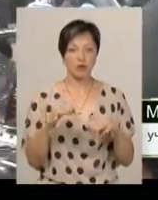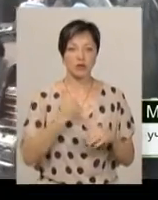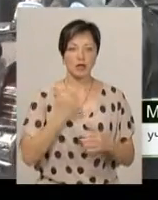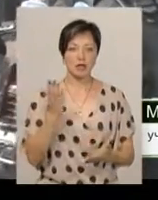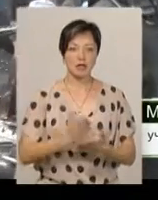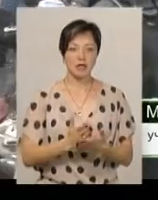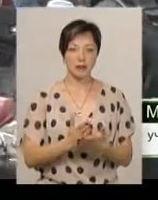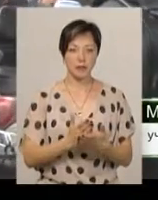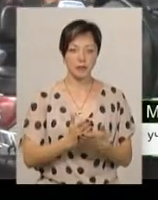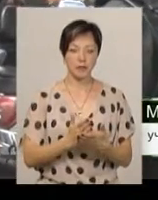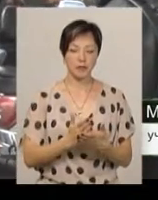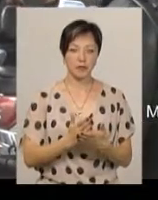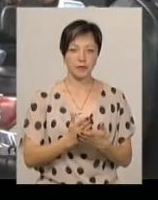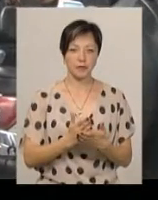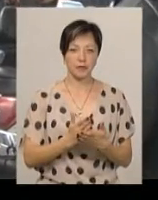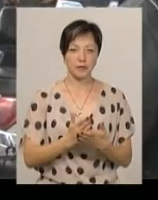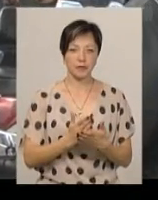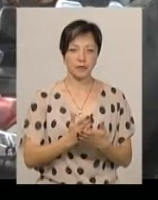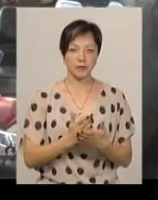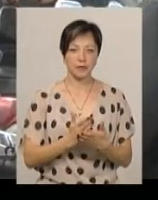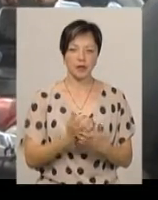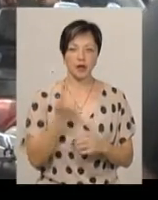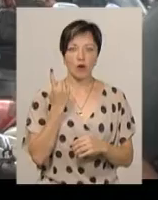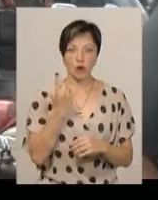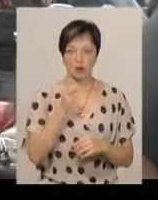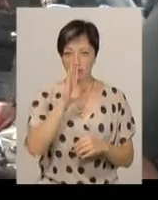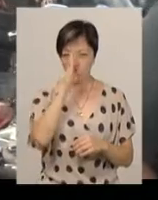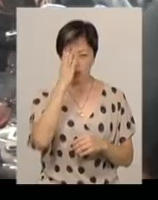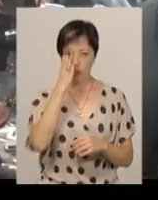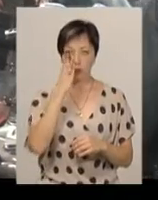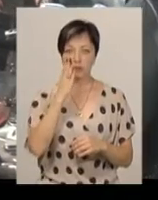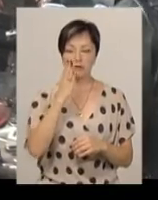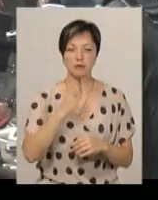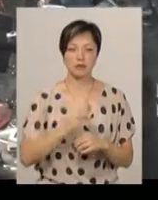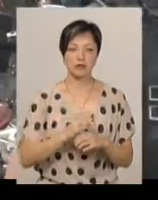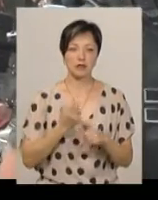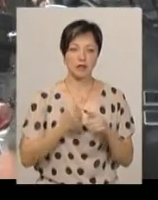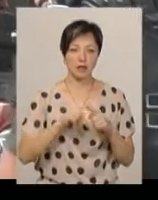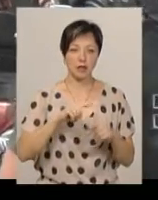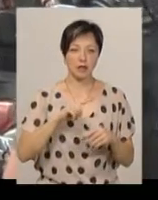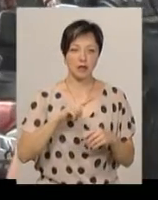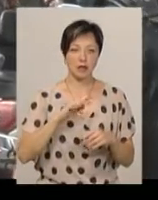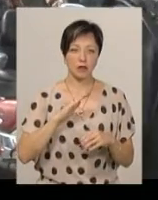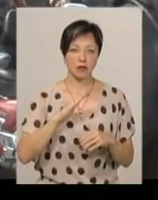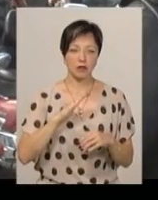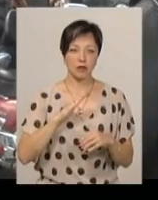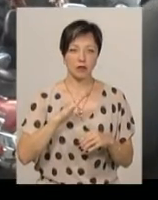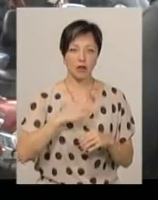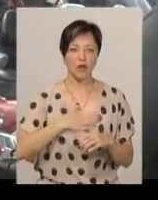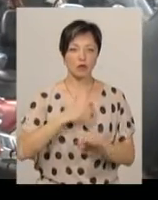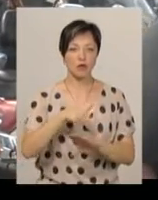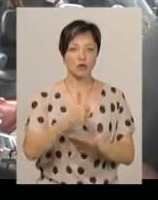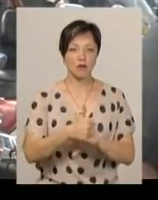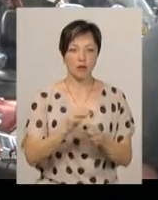нас є один ворог, це наша основна